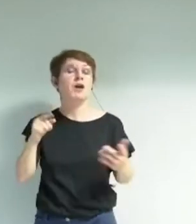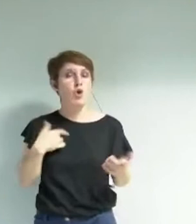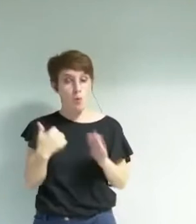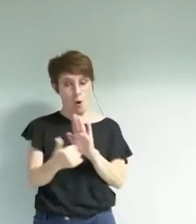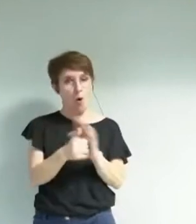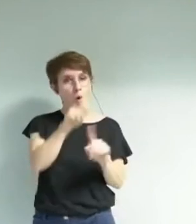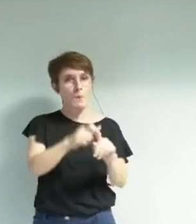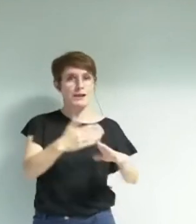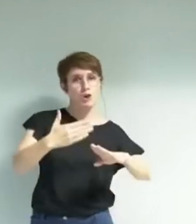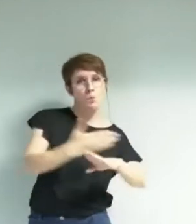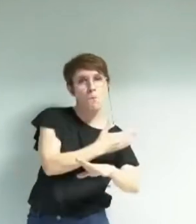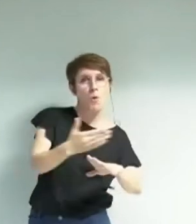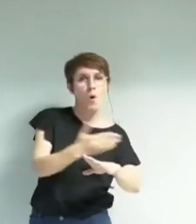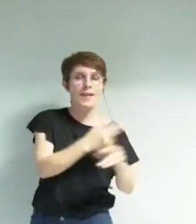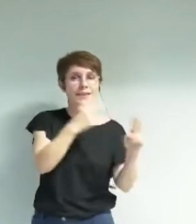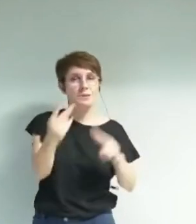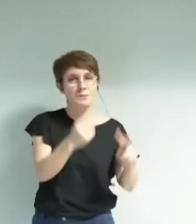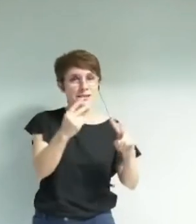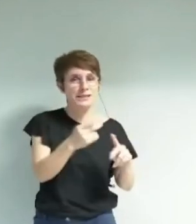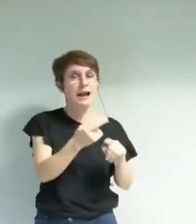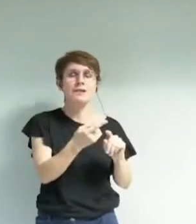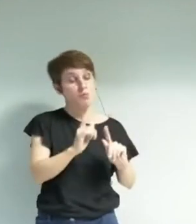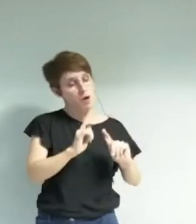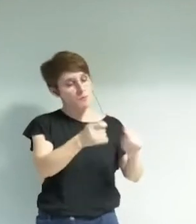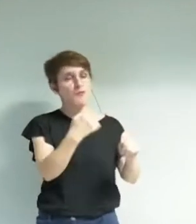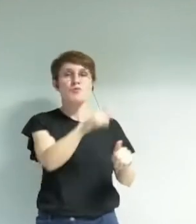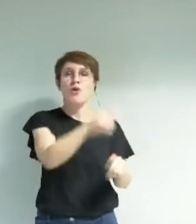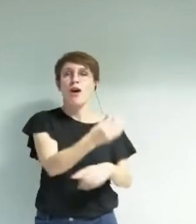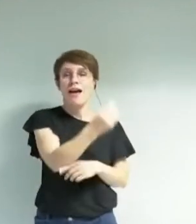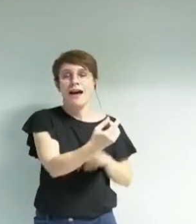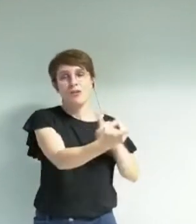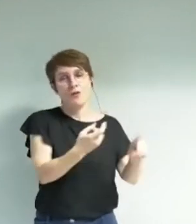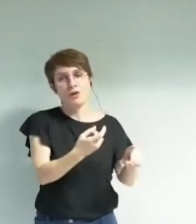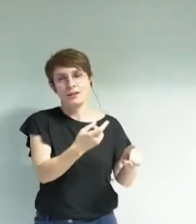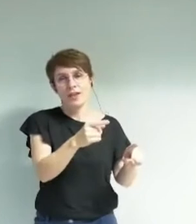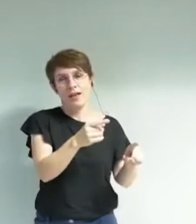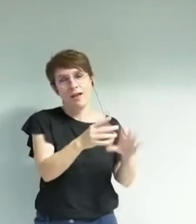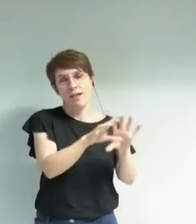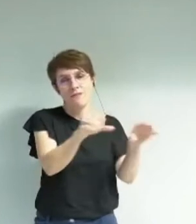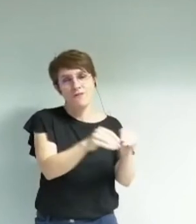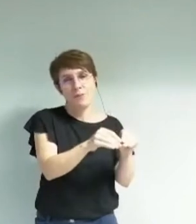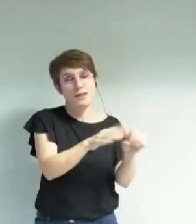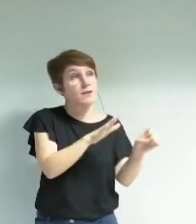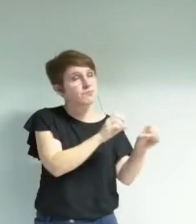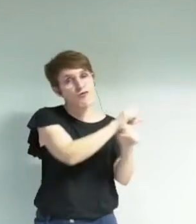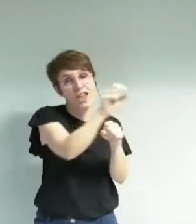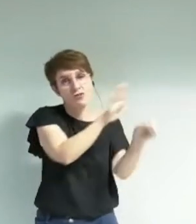poète Mistral à un élève issu d'une famille nomade sédentarisée qui n'avait jamais réussi à apprendre à lire.